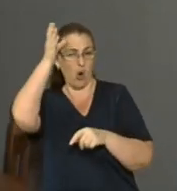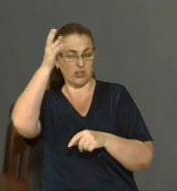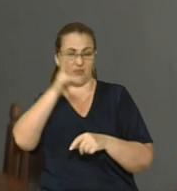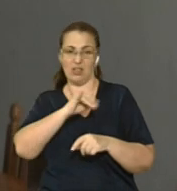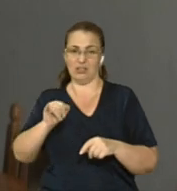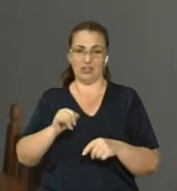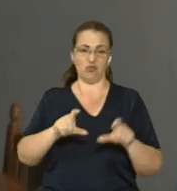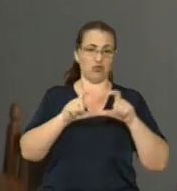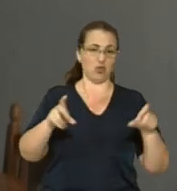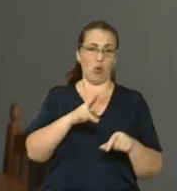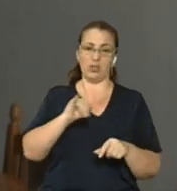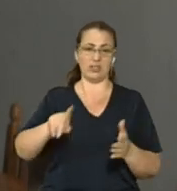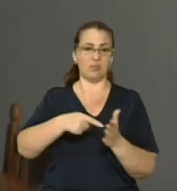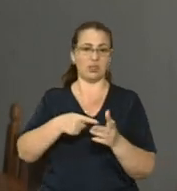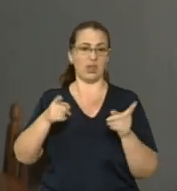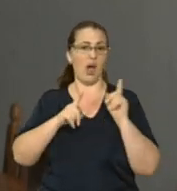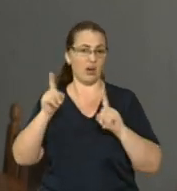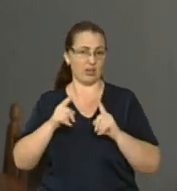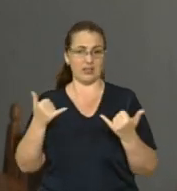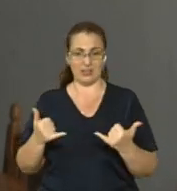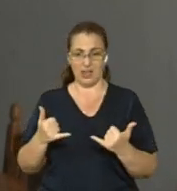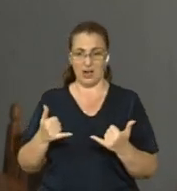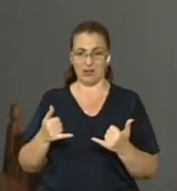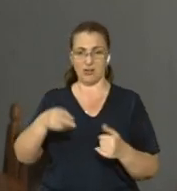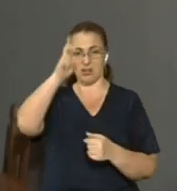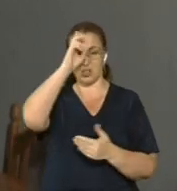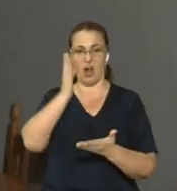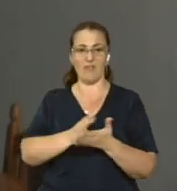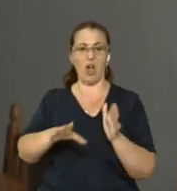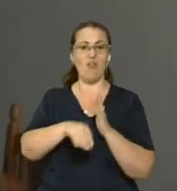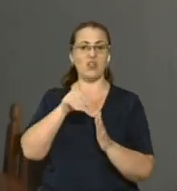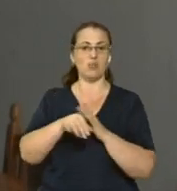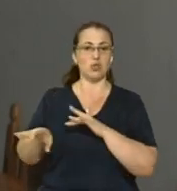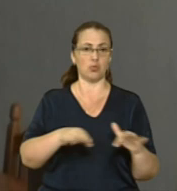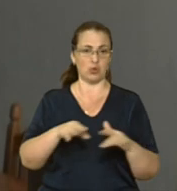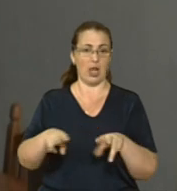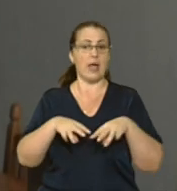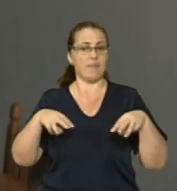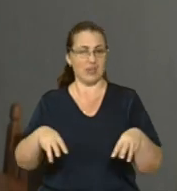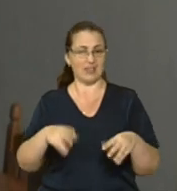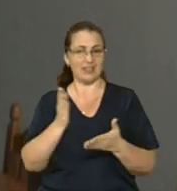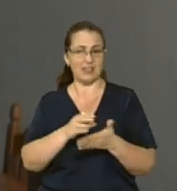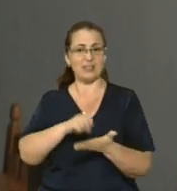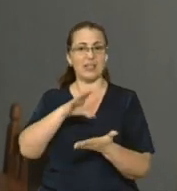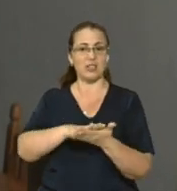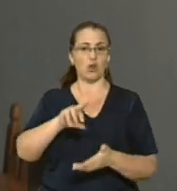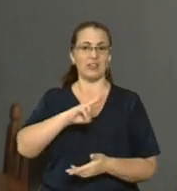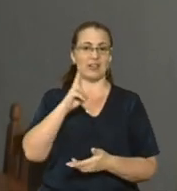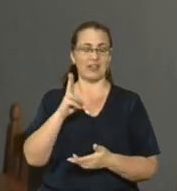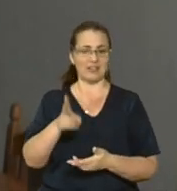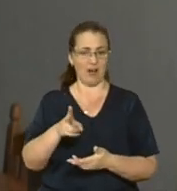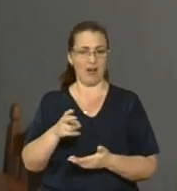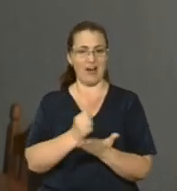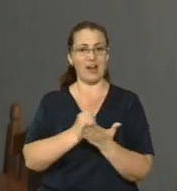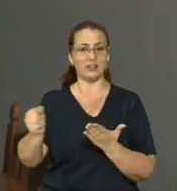Зважаючи на те, що зараз держава перебуває у виборчому процесі і те, що міністр є зареєстрована як кандидатом у народні